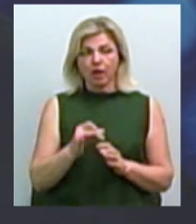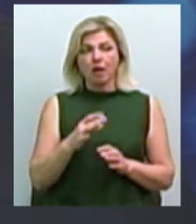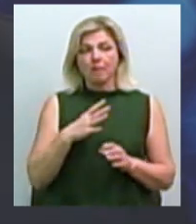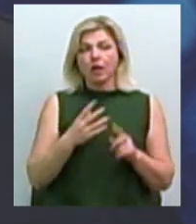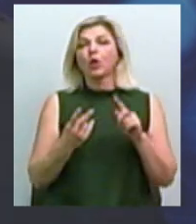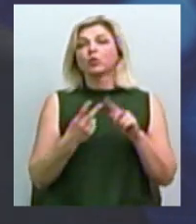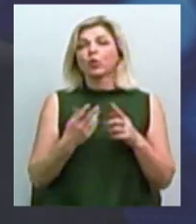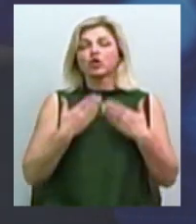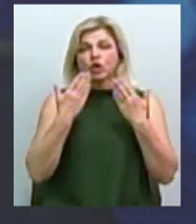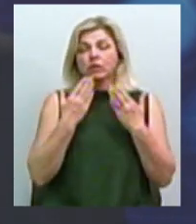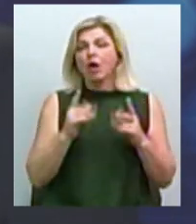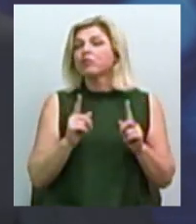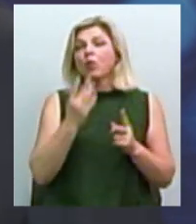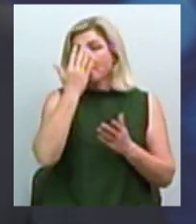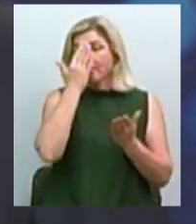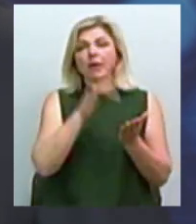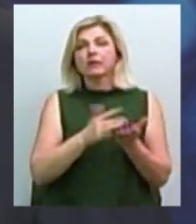другому читанні? В чому мета?